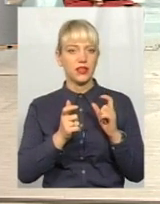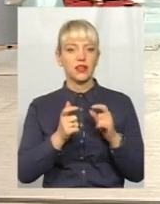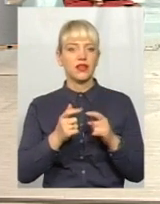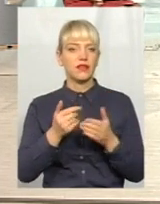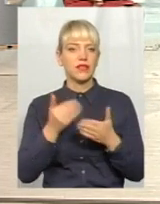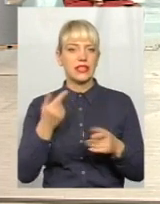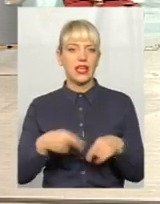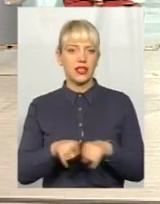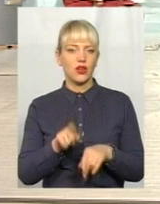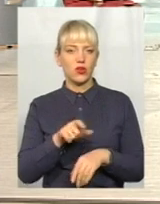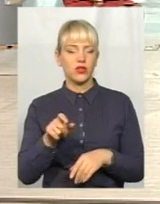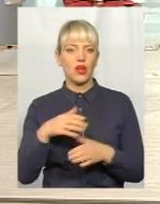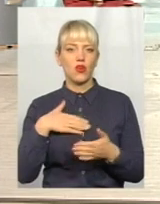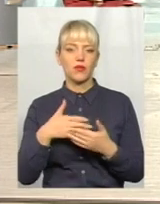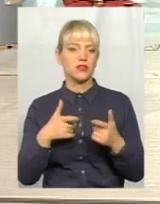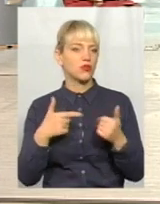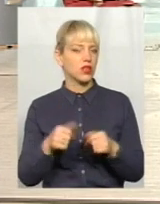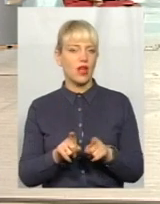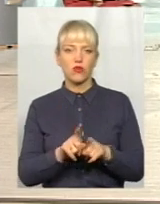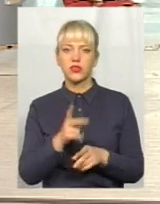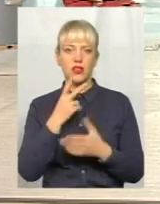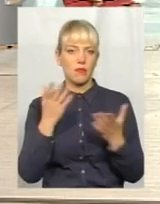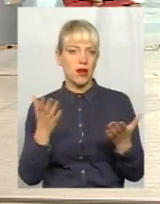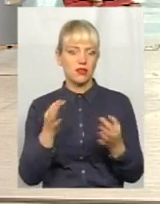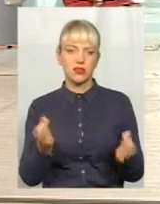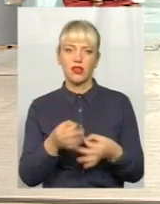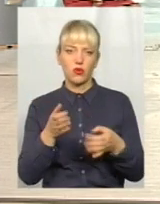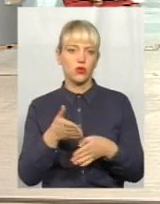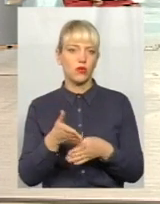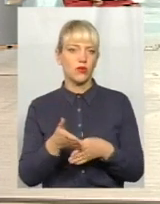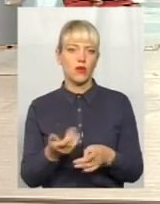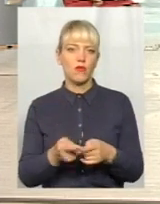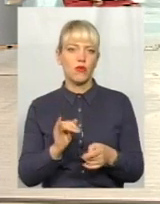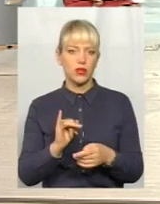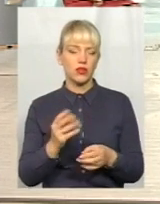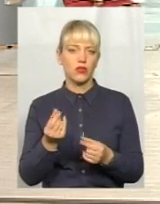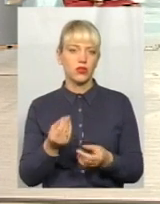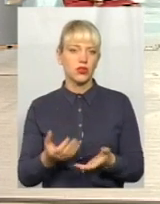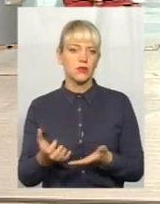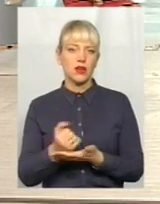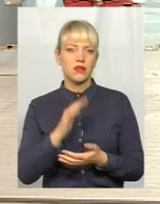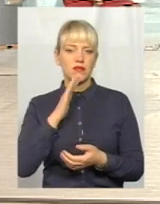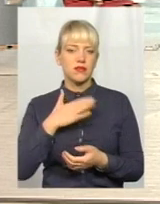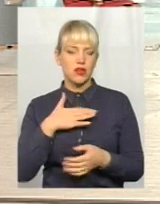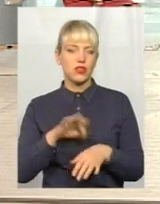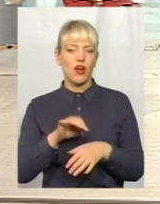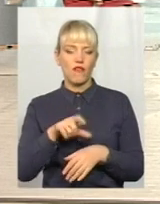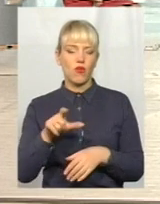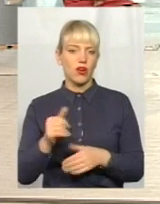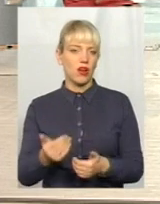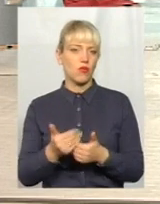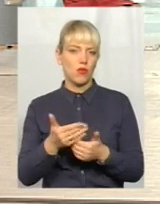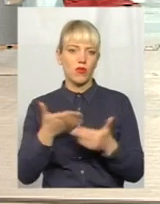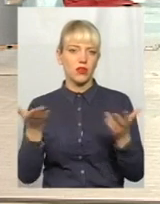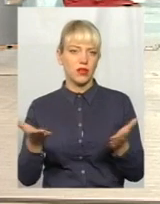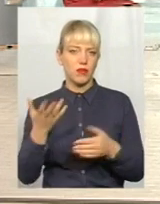бачать. В громадській агумізації так само. Ніякої допомоги, гроші збирають на цих творців, бо допомоги нема. І коли сьогодні